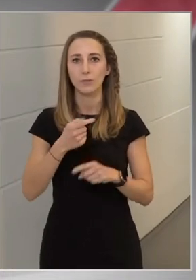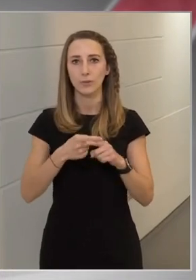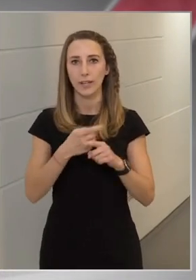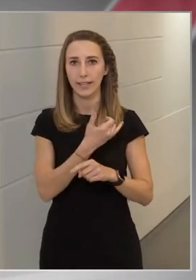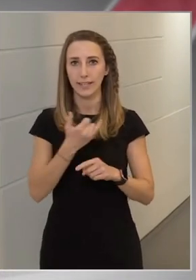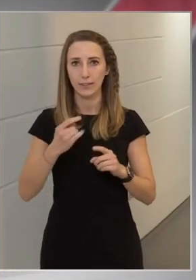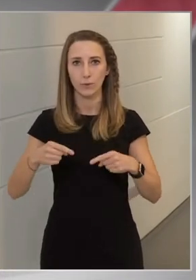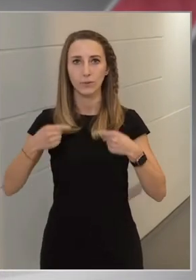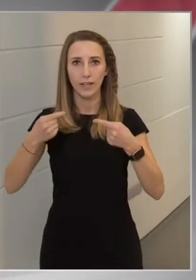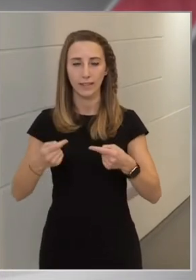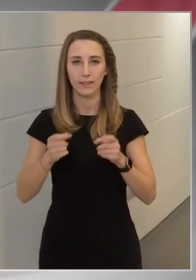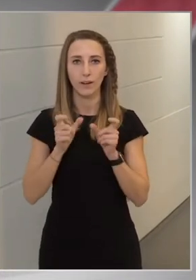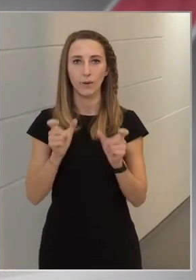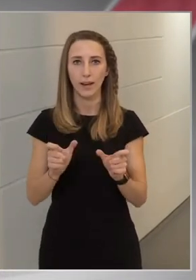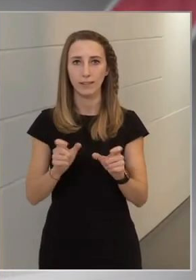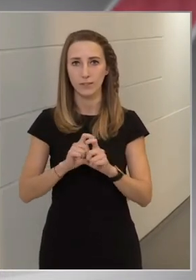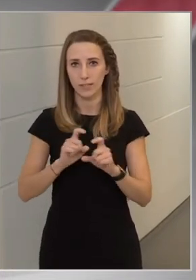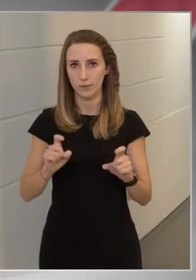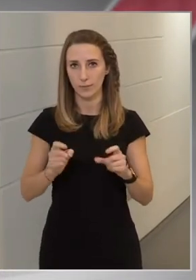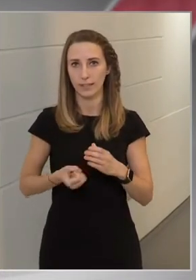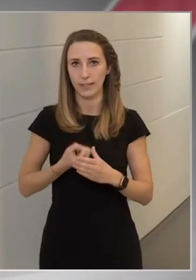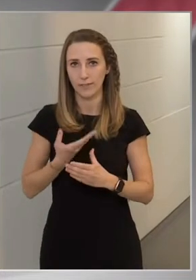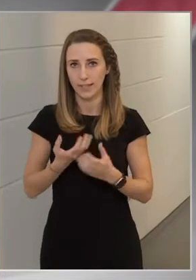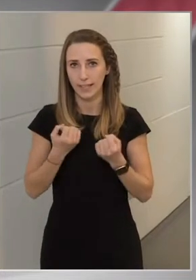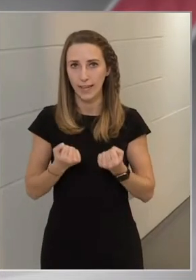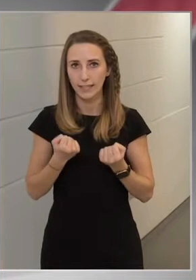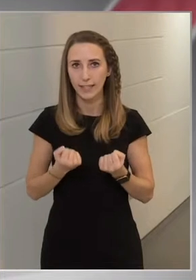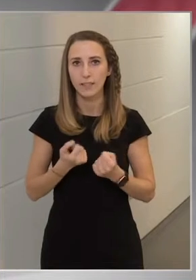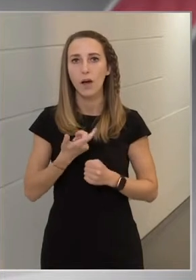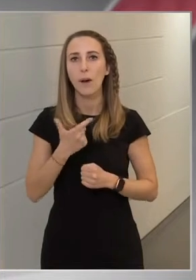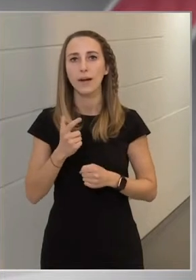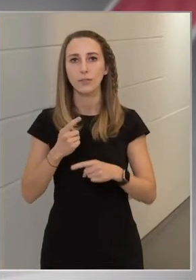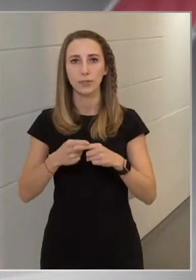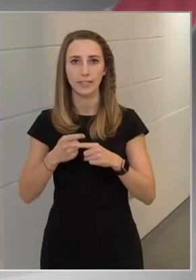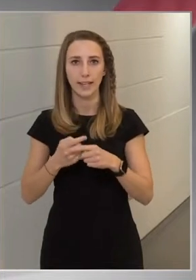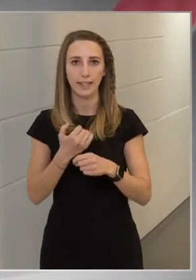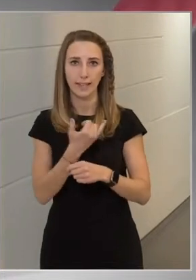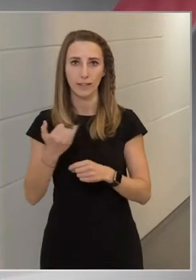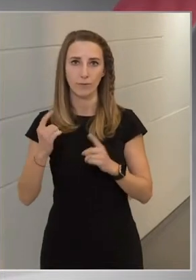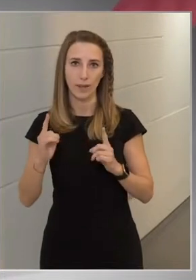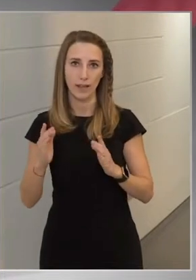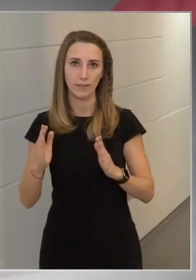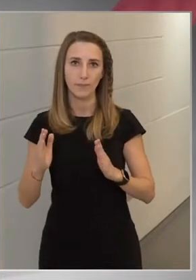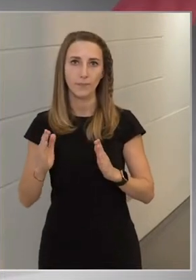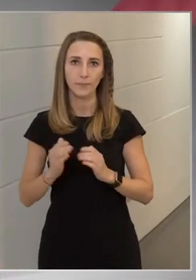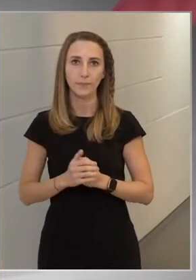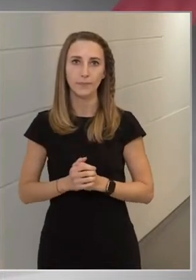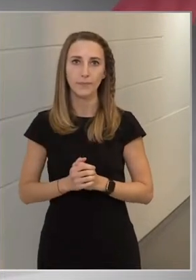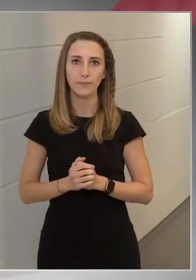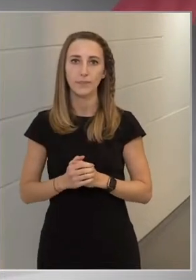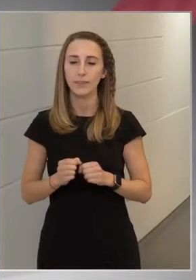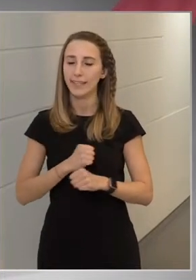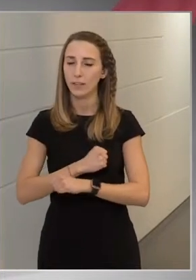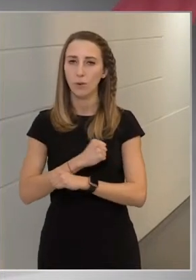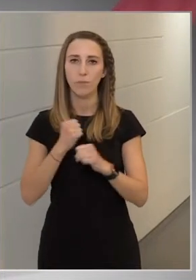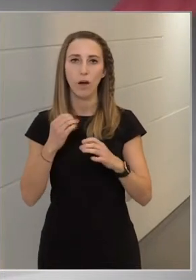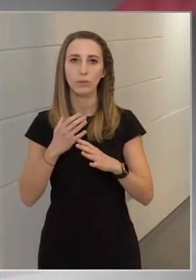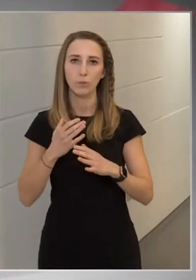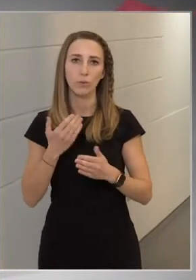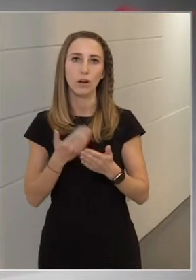év után, ami a korlátozások miatt kifejezetten nehéz, a második negyed évben, 21 második negyed évben kirobbanó